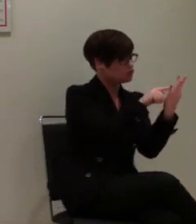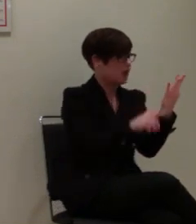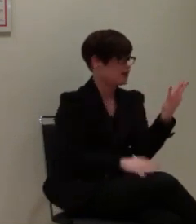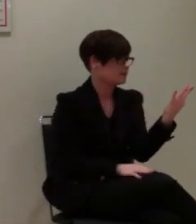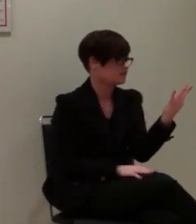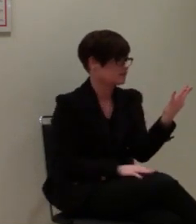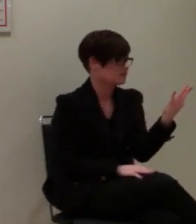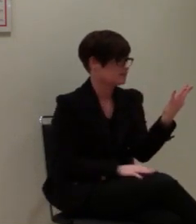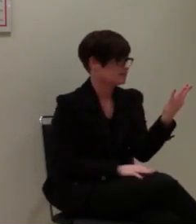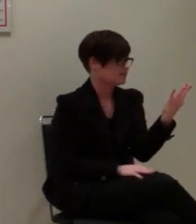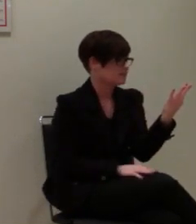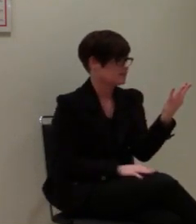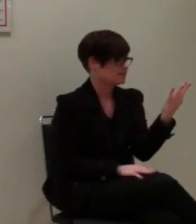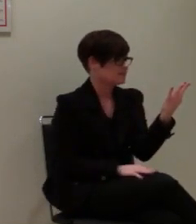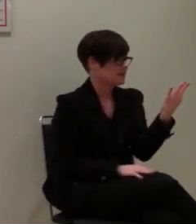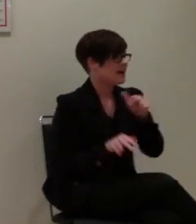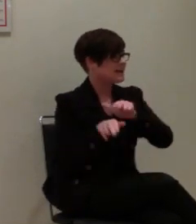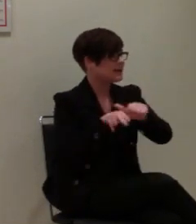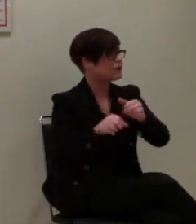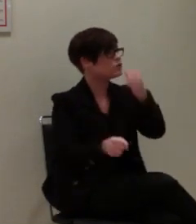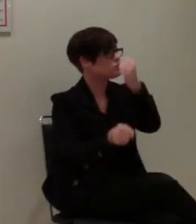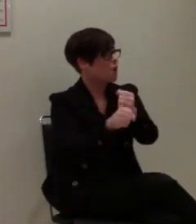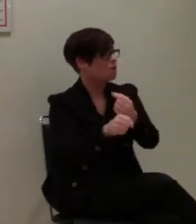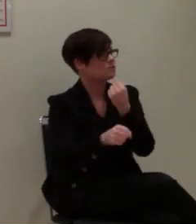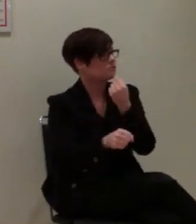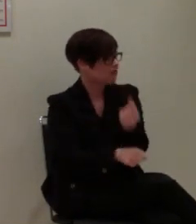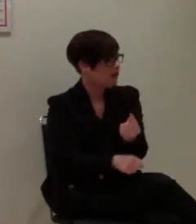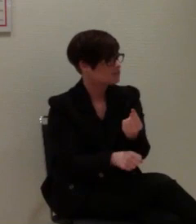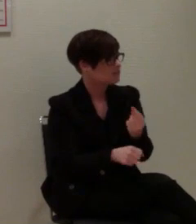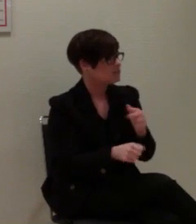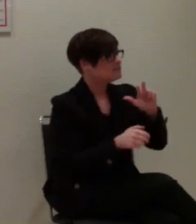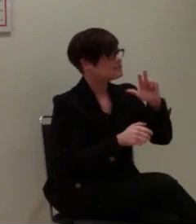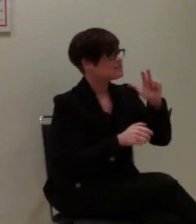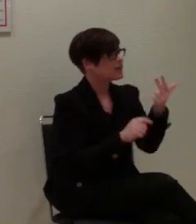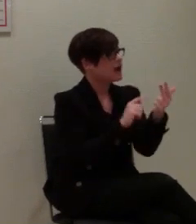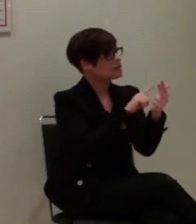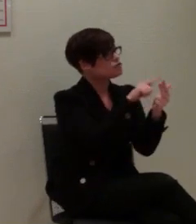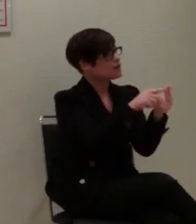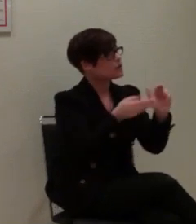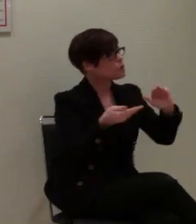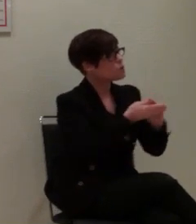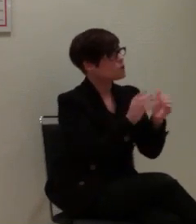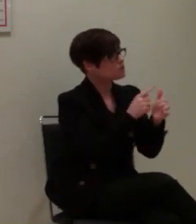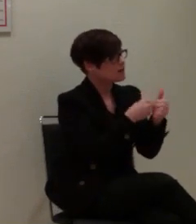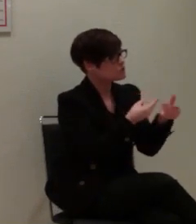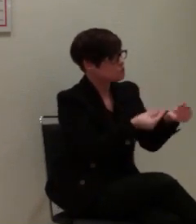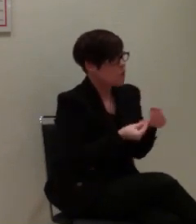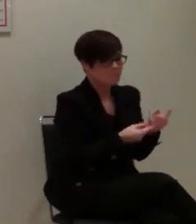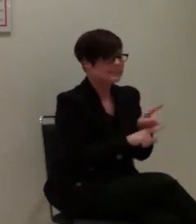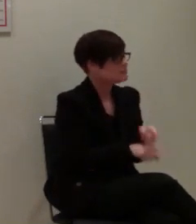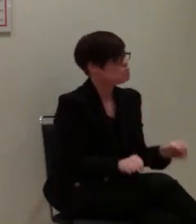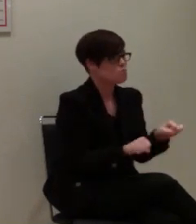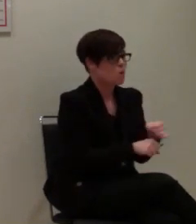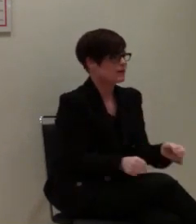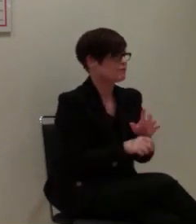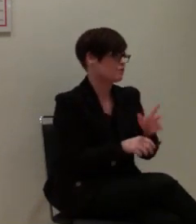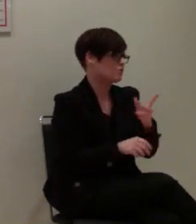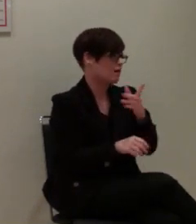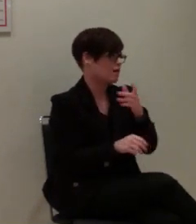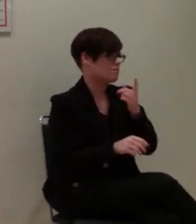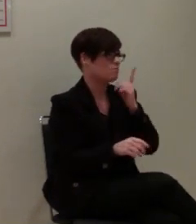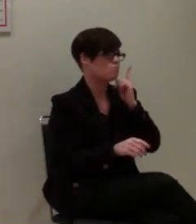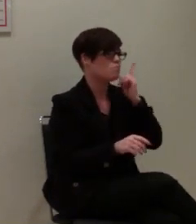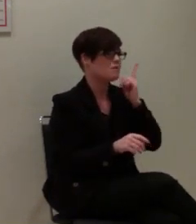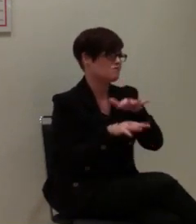nach der Regulierungsbehörde nicht zulässig, dreistellige Kurzwahlen zu bekommen. Wir sind da in